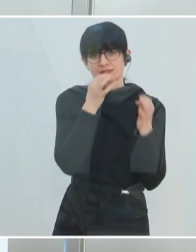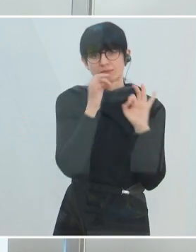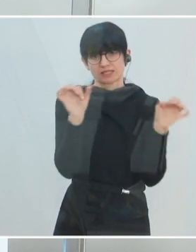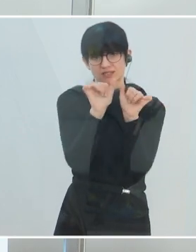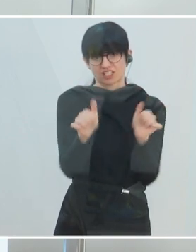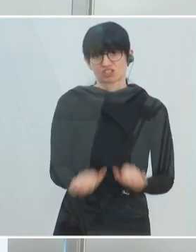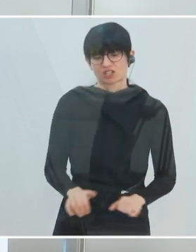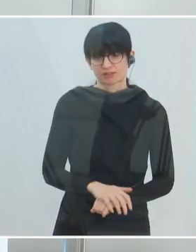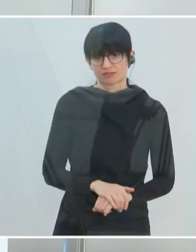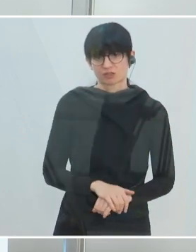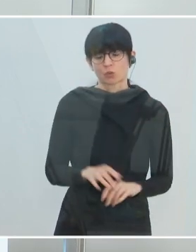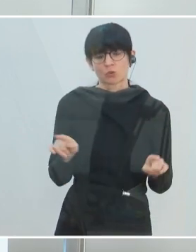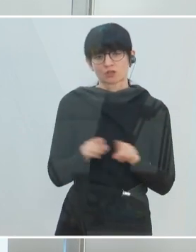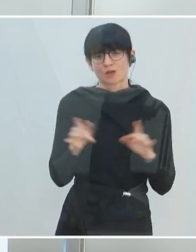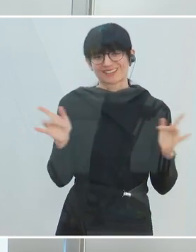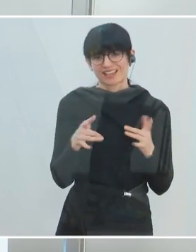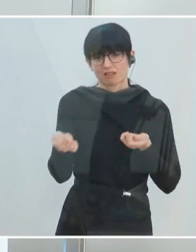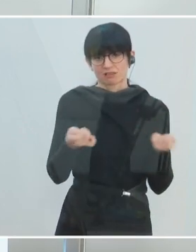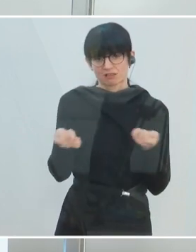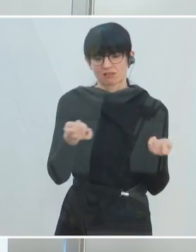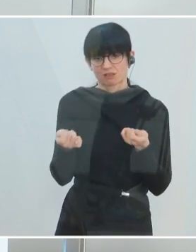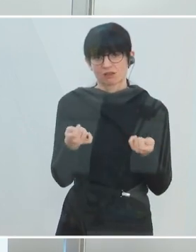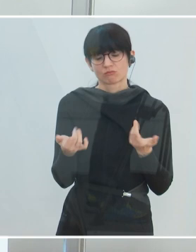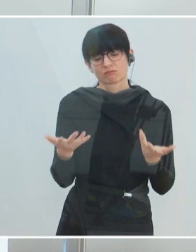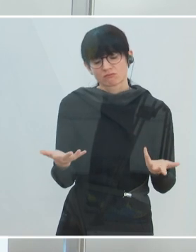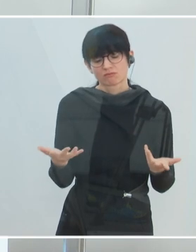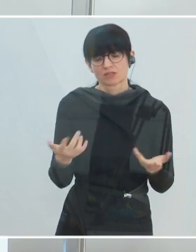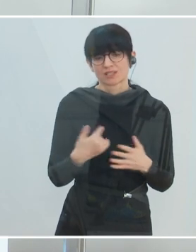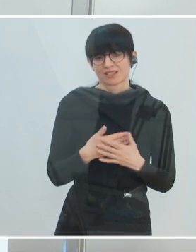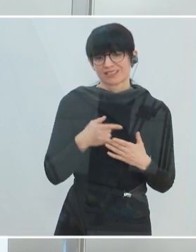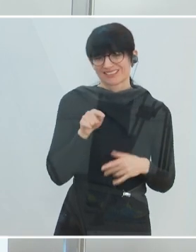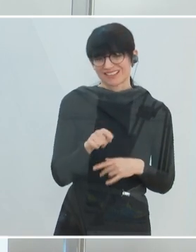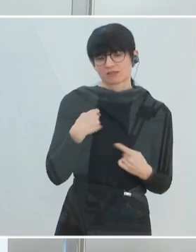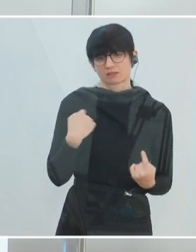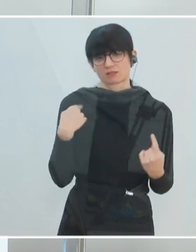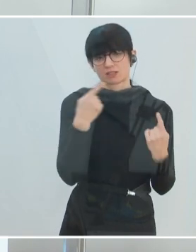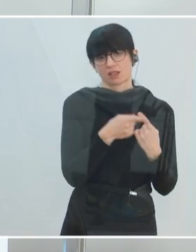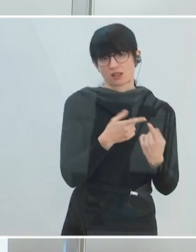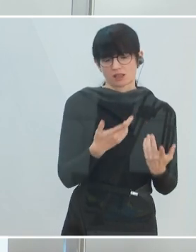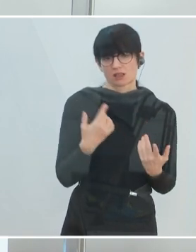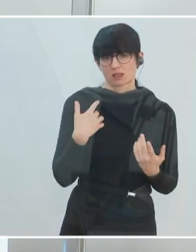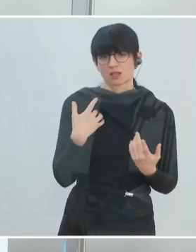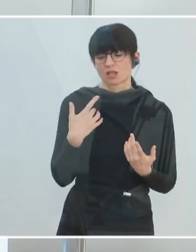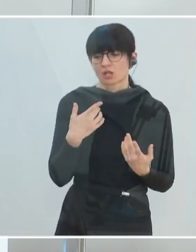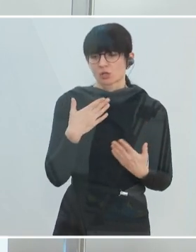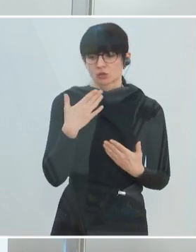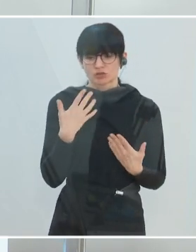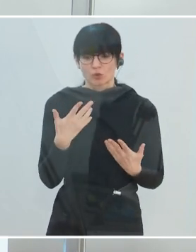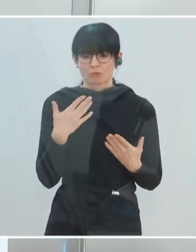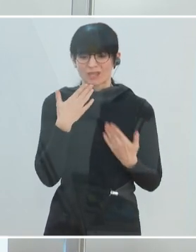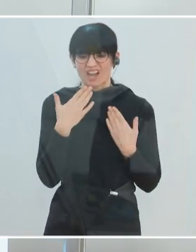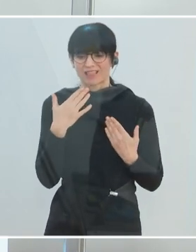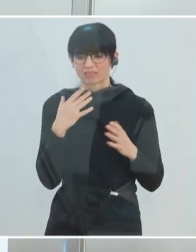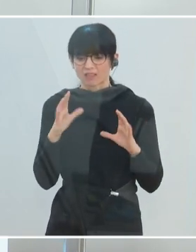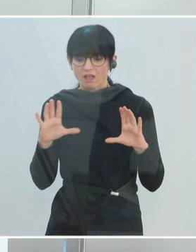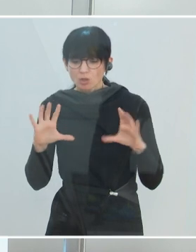und da Gegenmaßnahmen zu realisieren und zu verankern. Und genau darum geht es, das zu finden in diesem Beraterstab, zu wissen,